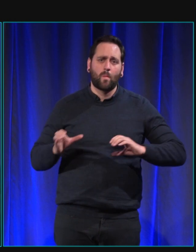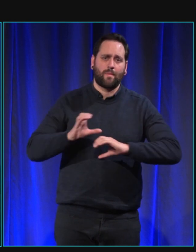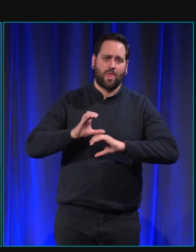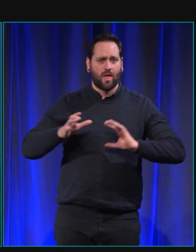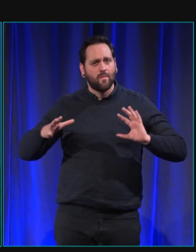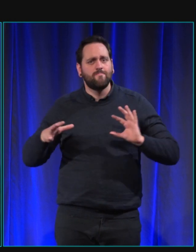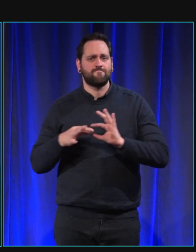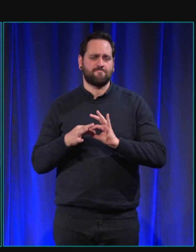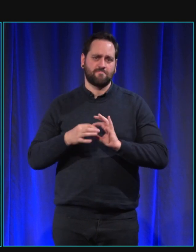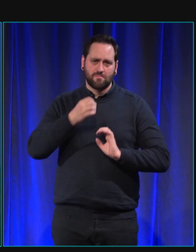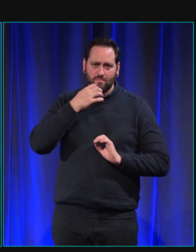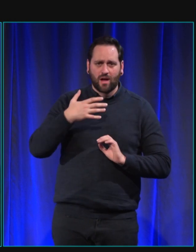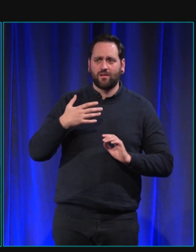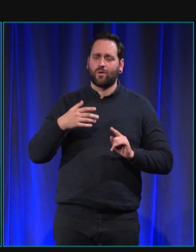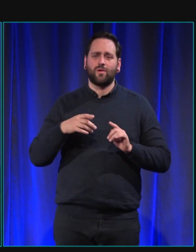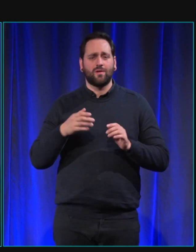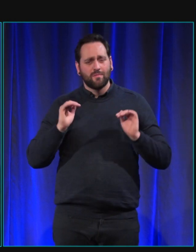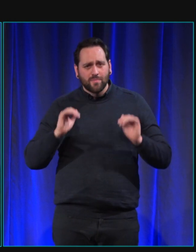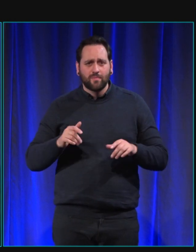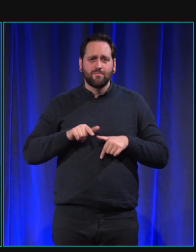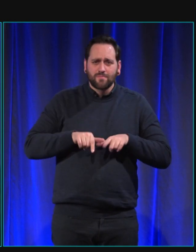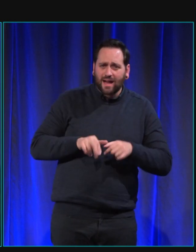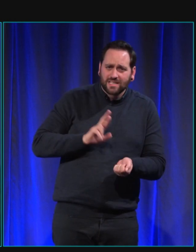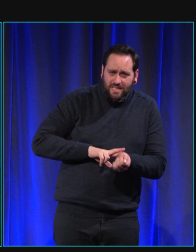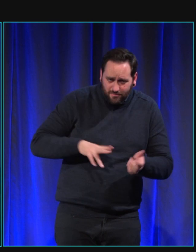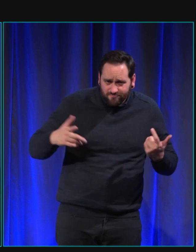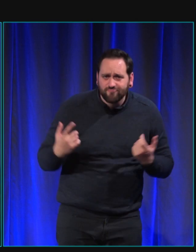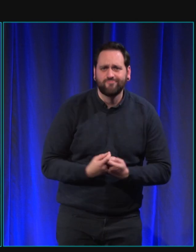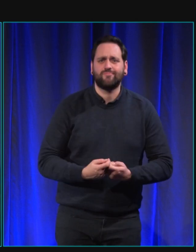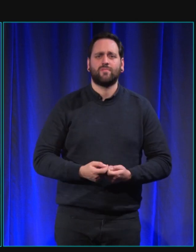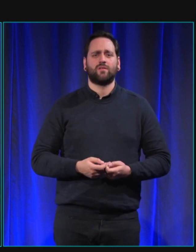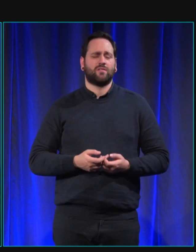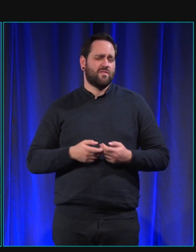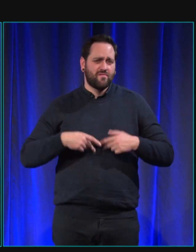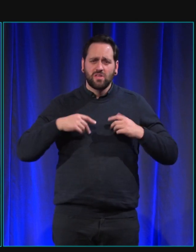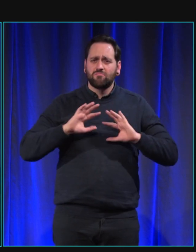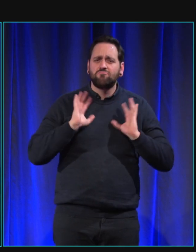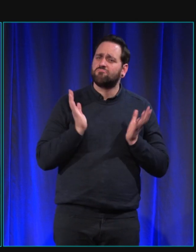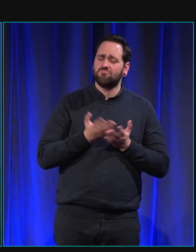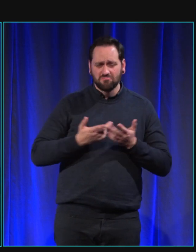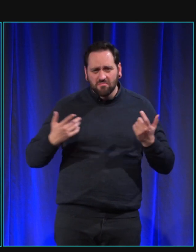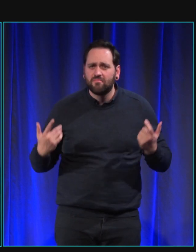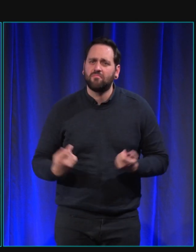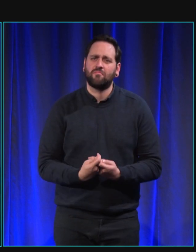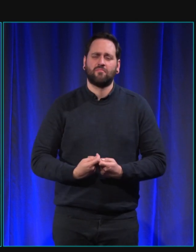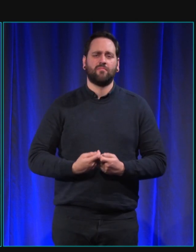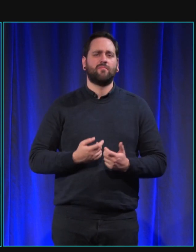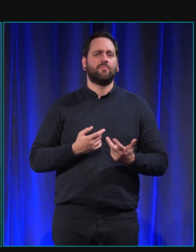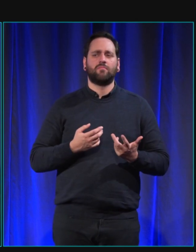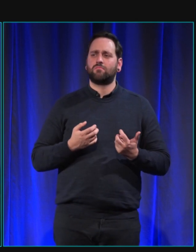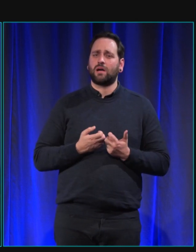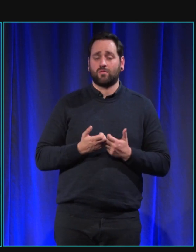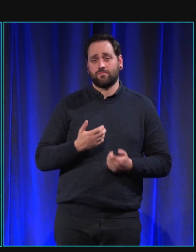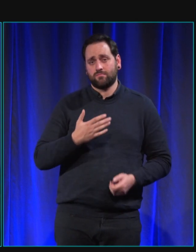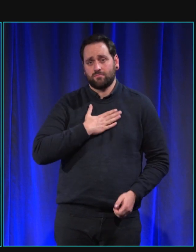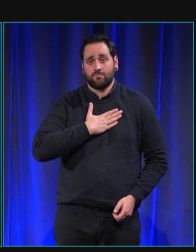marche comme je vous disais la même vitesse de marche le même style de vie il faut que c'est pareil moi j'aime